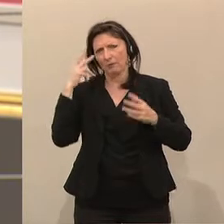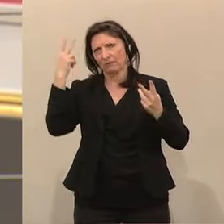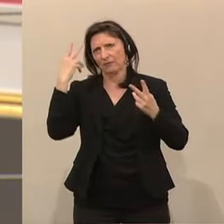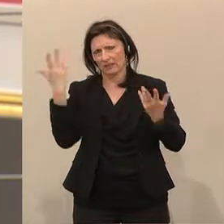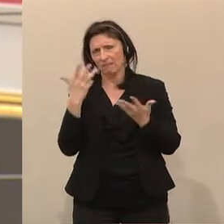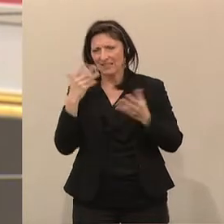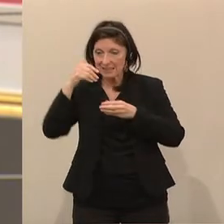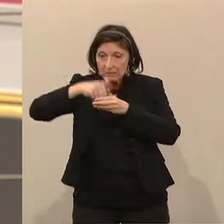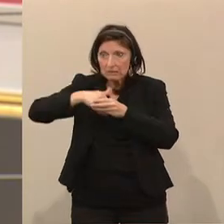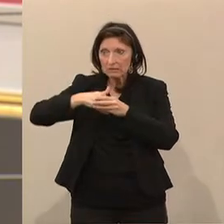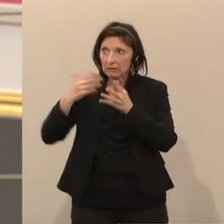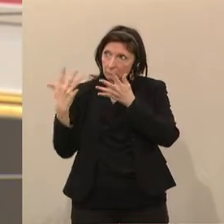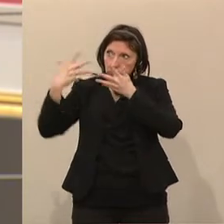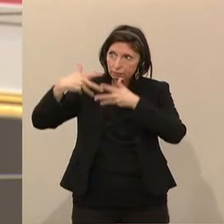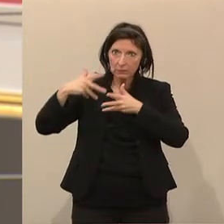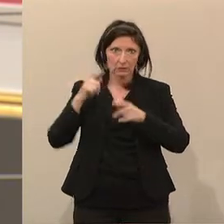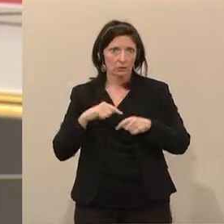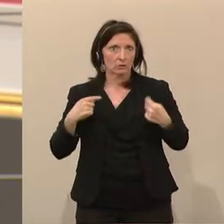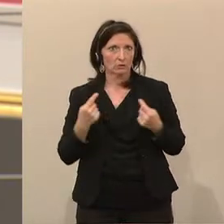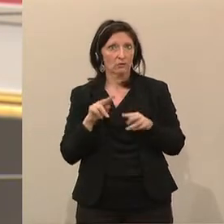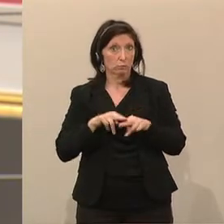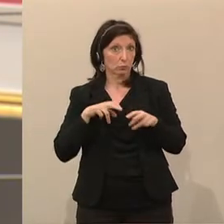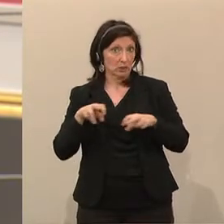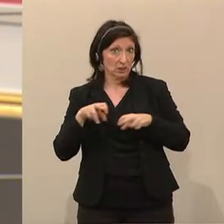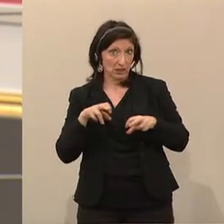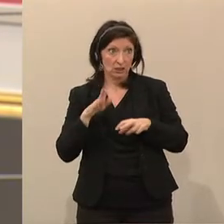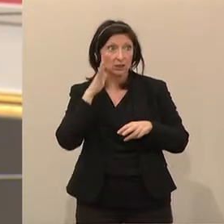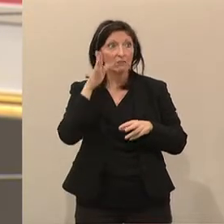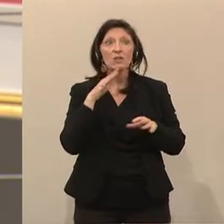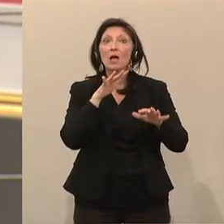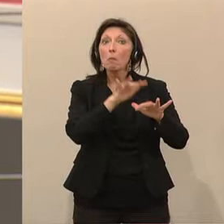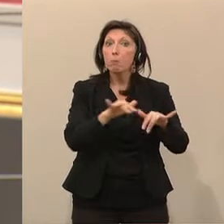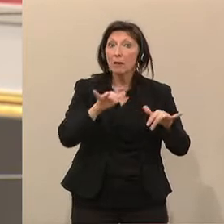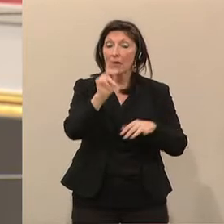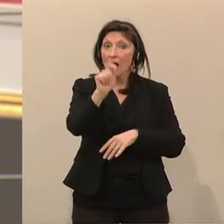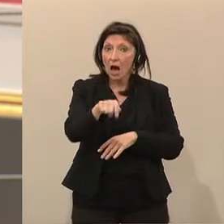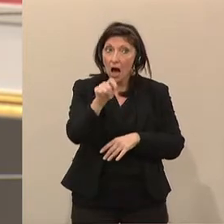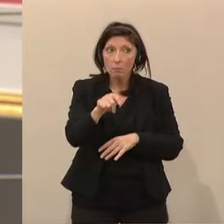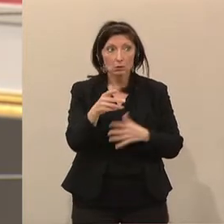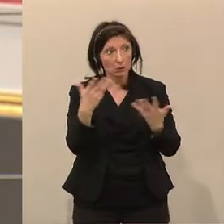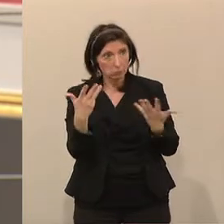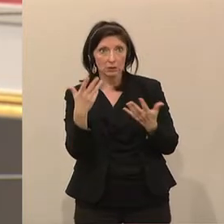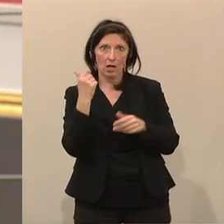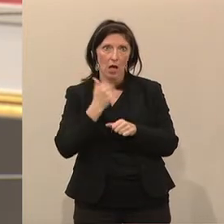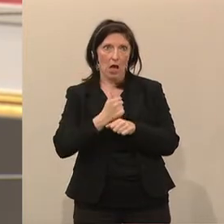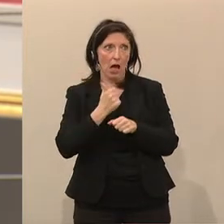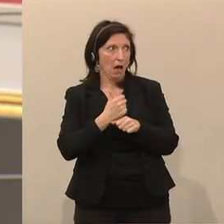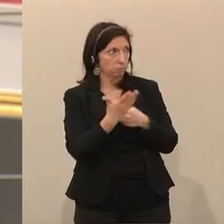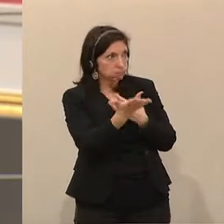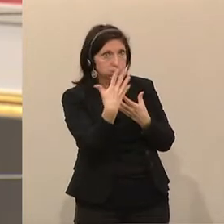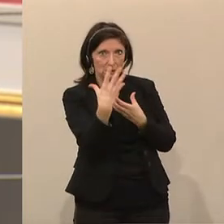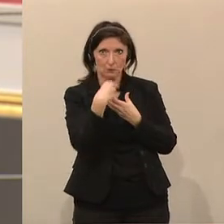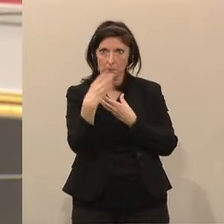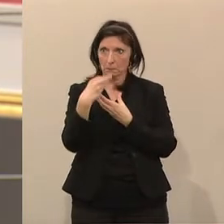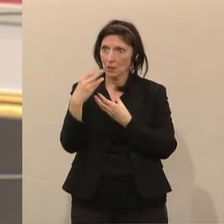uns als Bundesregierung ist es natürlich wichtig, speziell auch das Parlament und hier auch die Abgeordneten bestmöglich in die Arbeit und für die Vorbereitungen der